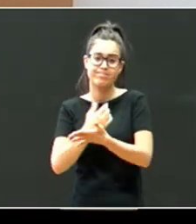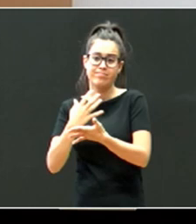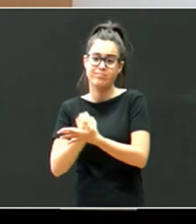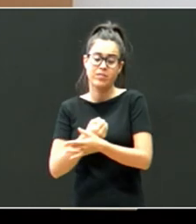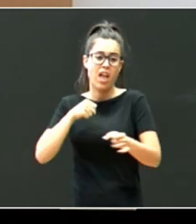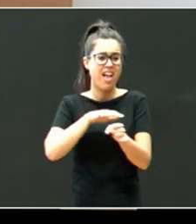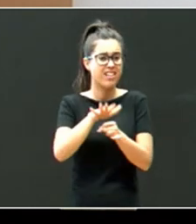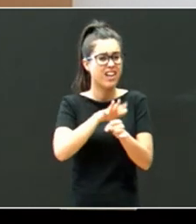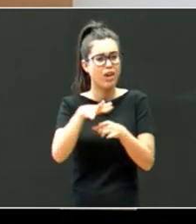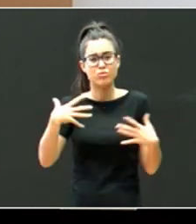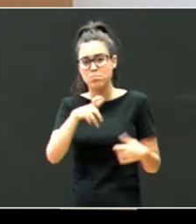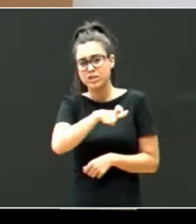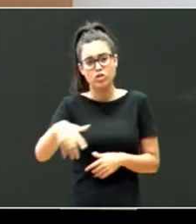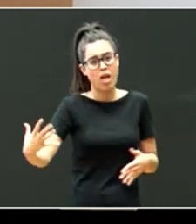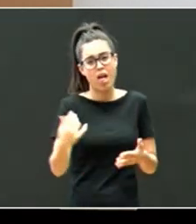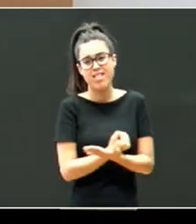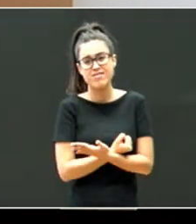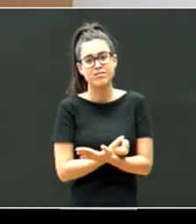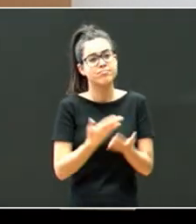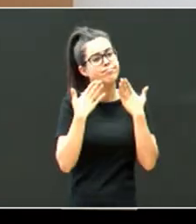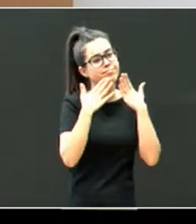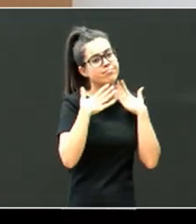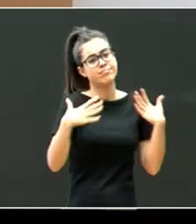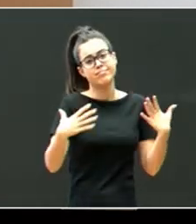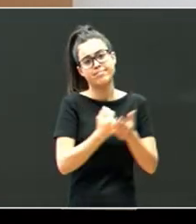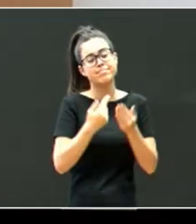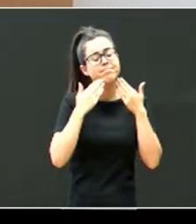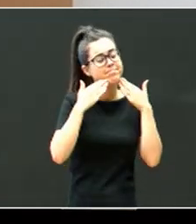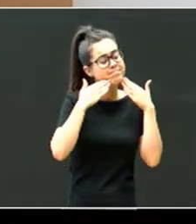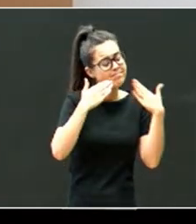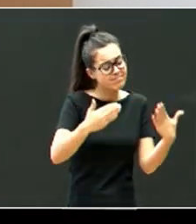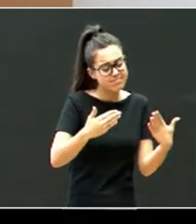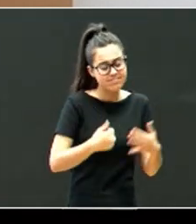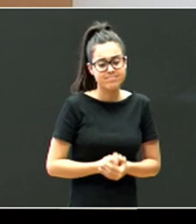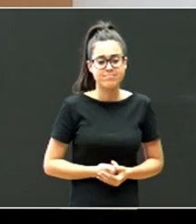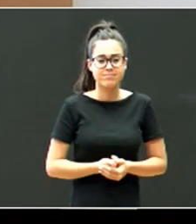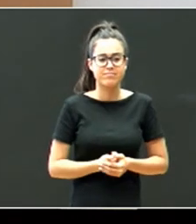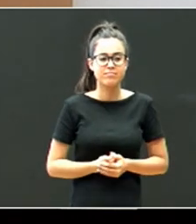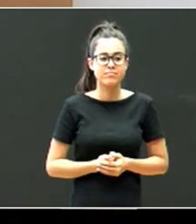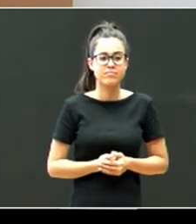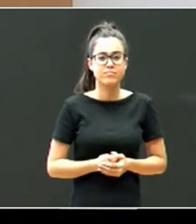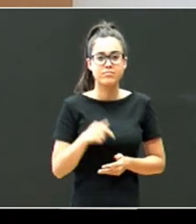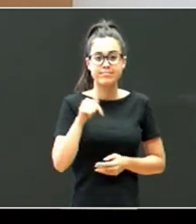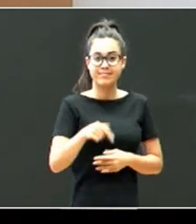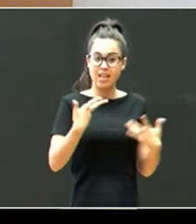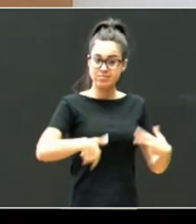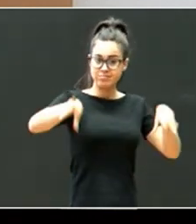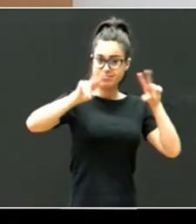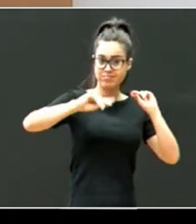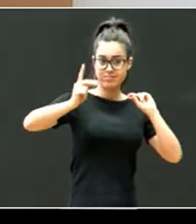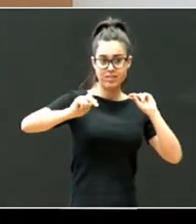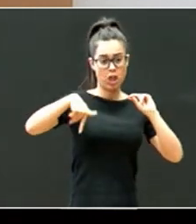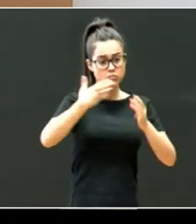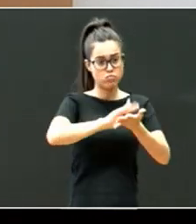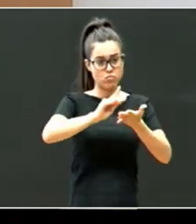guztiok, eskerrik asko guztioi, benetan, eskertzen dago. Eta gaurrez da bukatzen, hau da